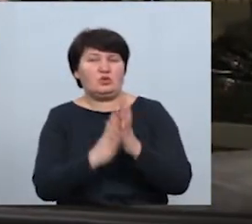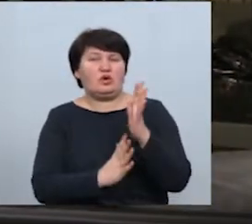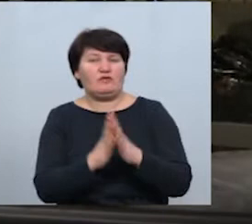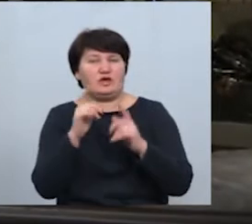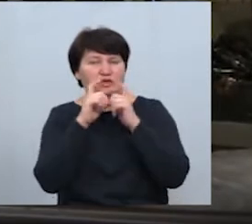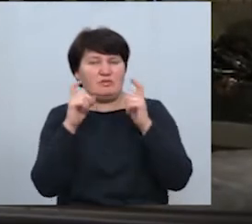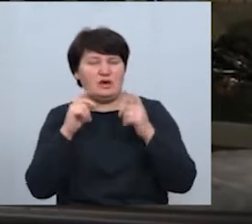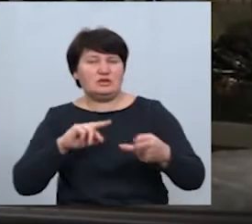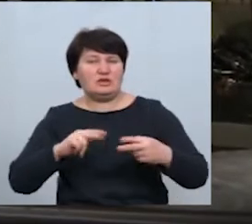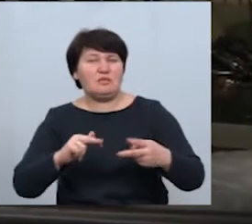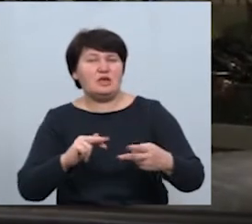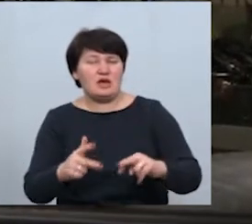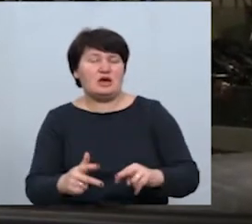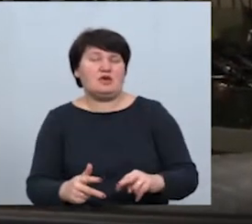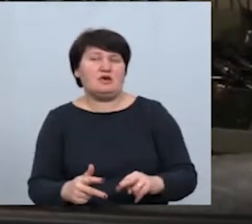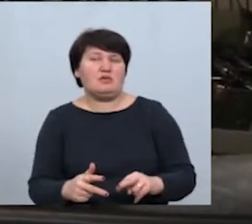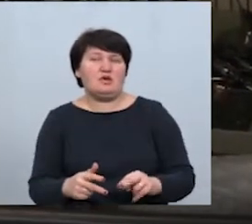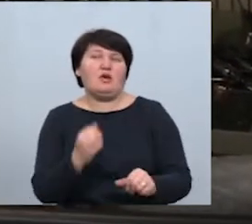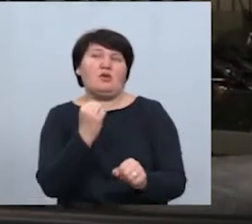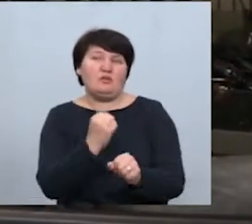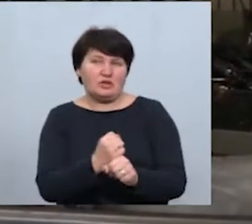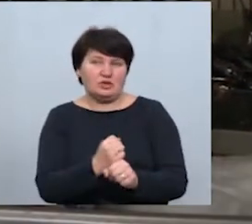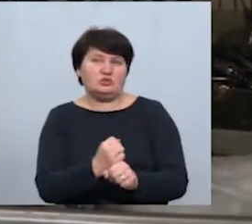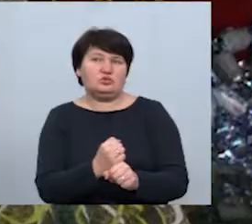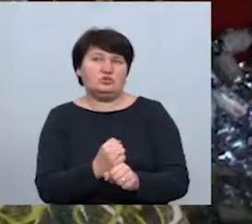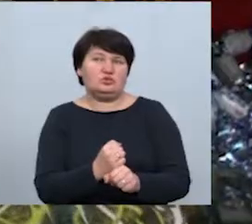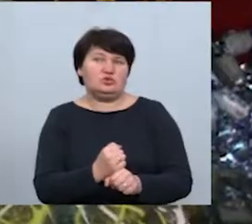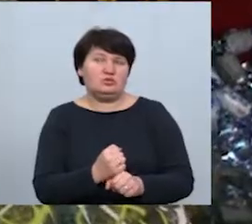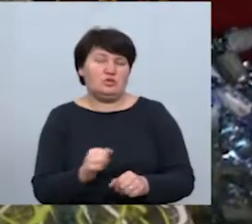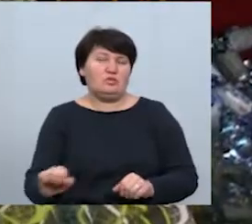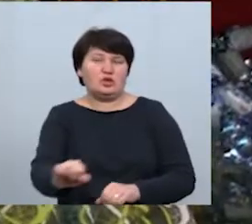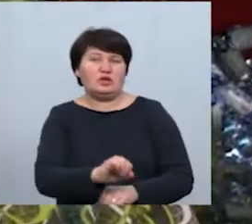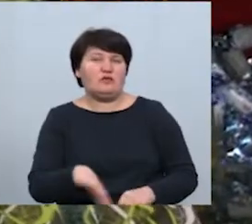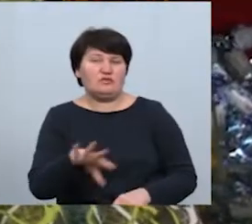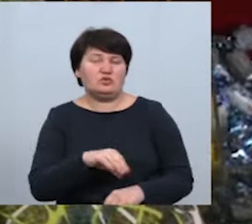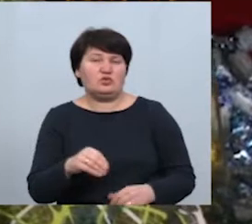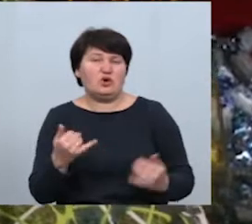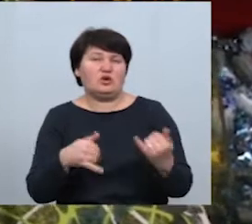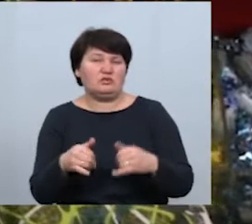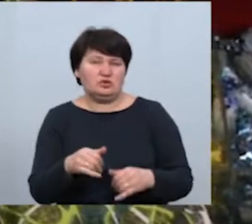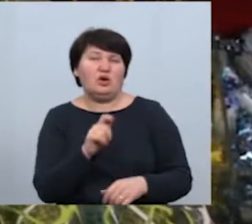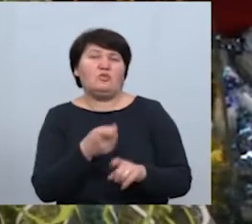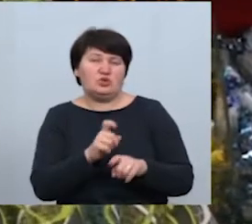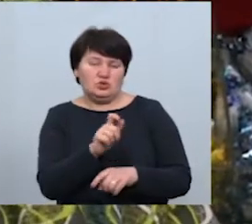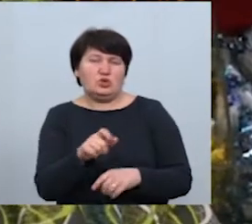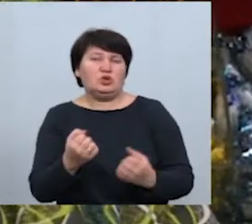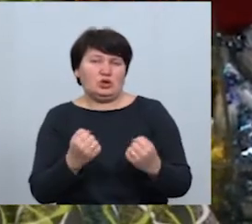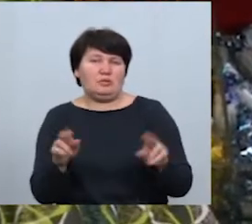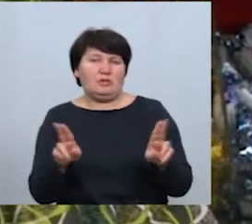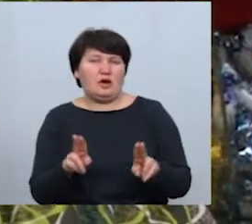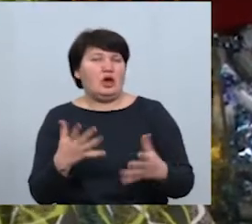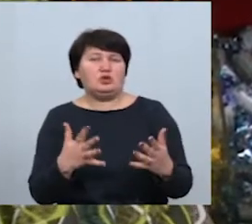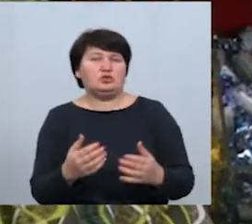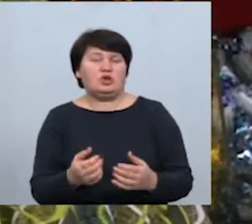маємо дезінфектори. Так і працюємо, притираємо всю флорку, дотримуються. Більшість людей дотримуються. Якщо не дотримуються, ставити якісь